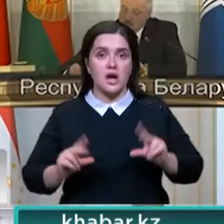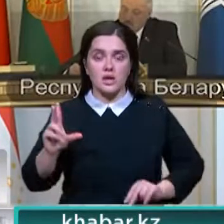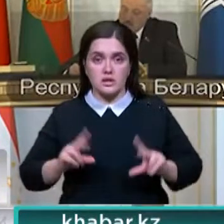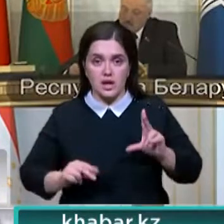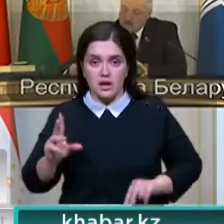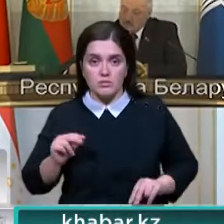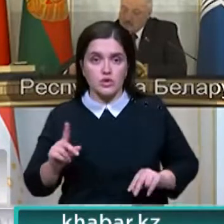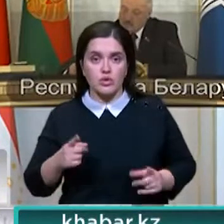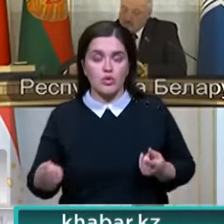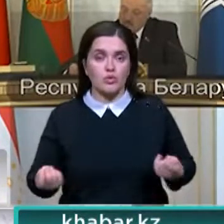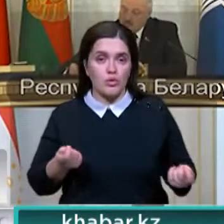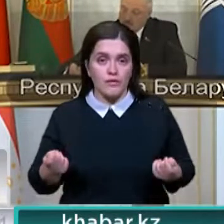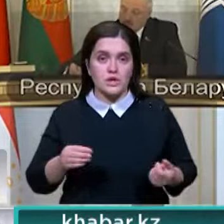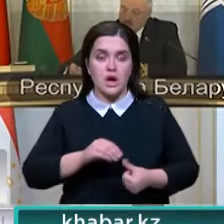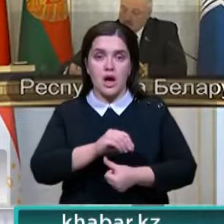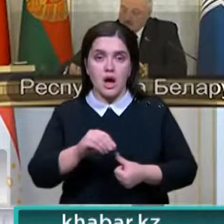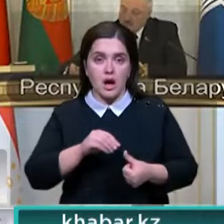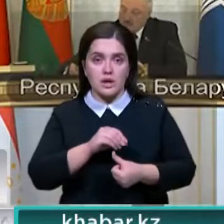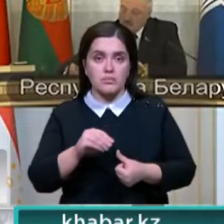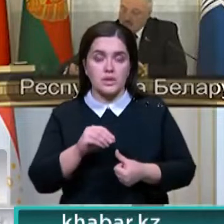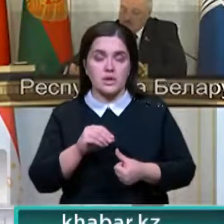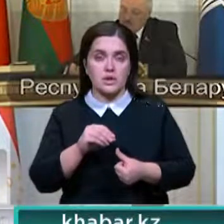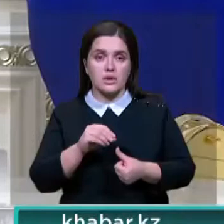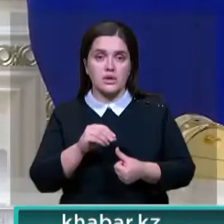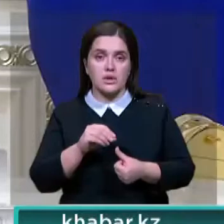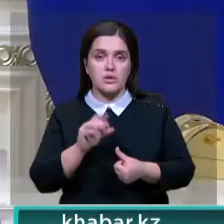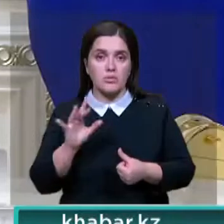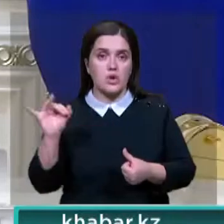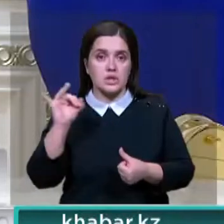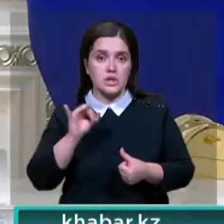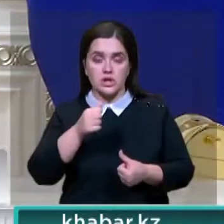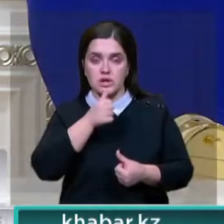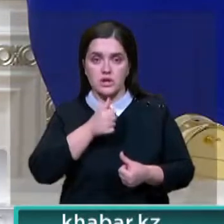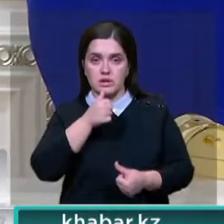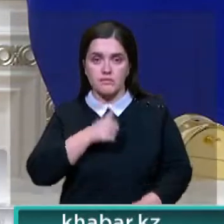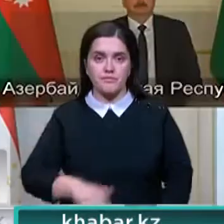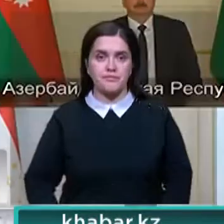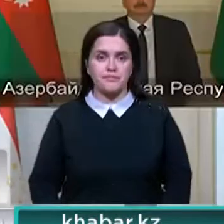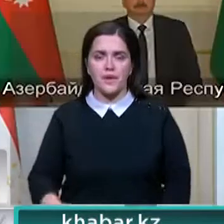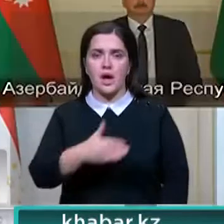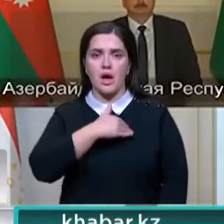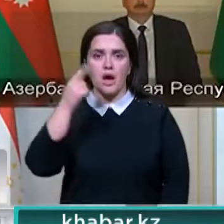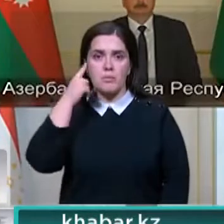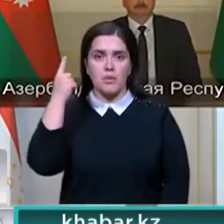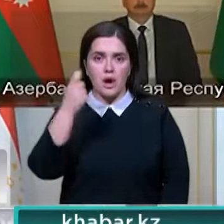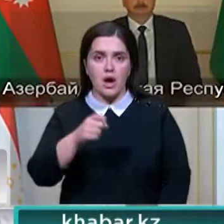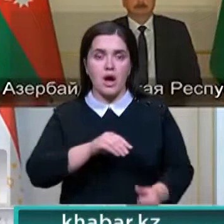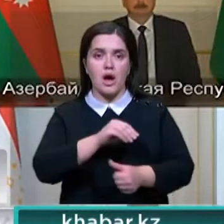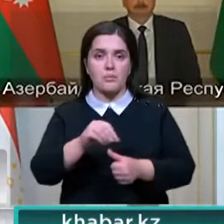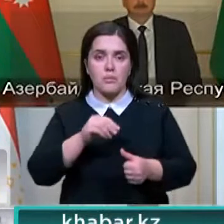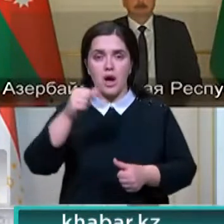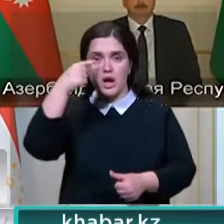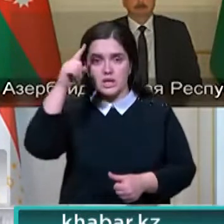что руководство Армении не упустит этот исторический шанс. Хочу проинформировать, что Армения и